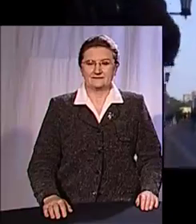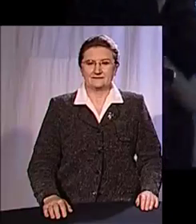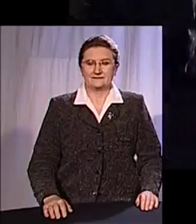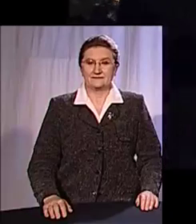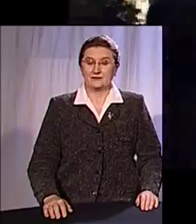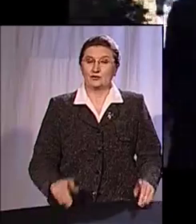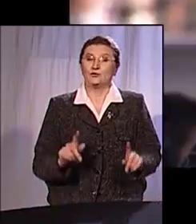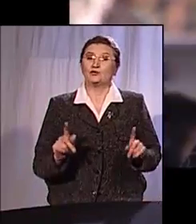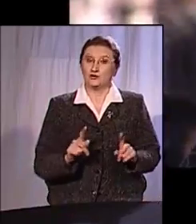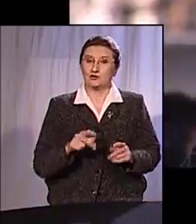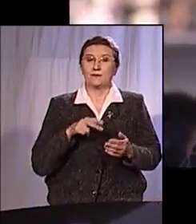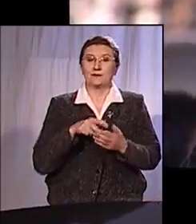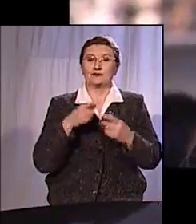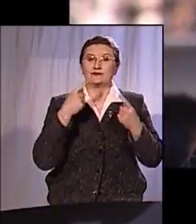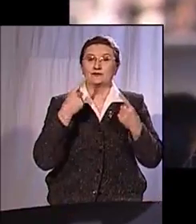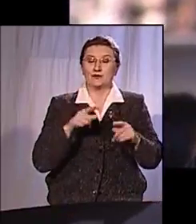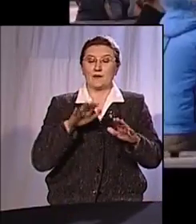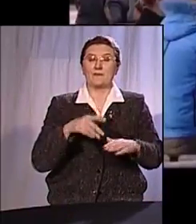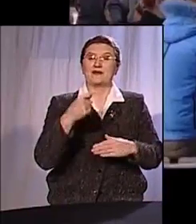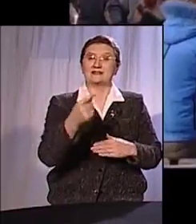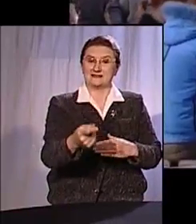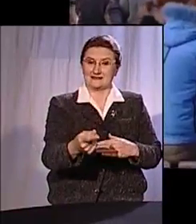Ну что ж, пойдем на тот край отрезка.